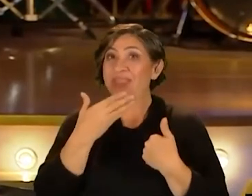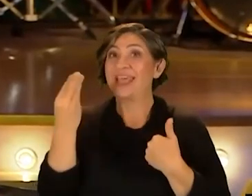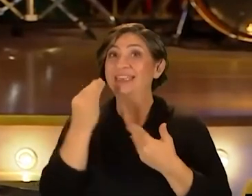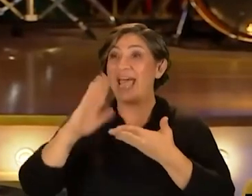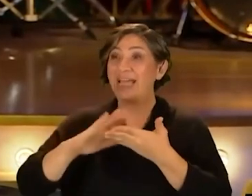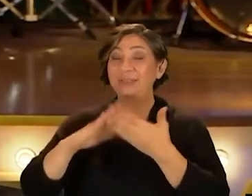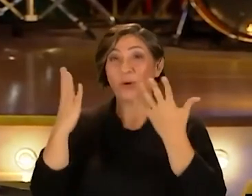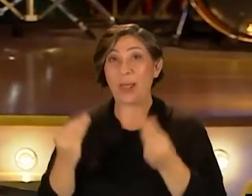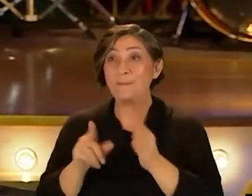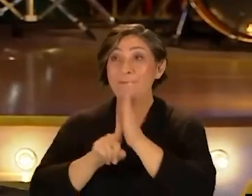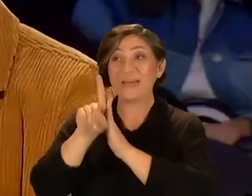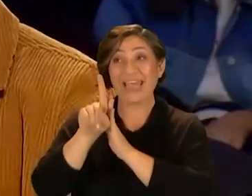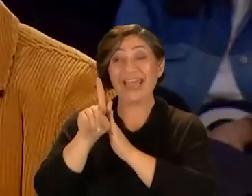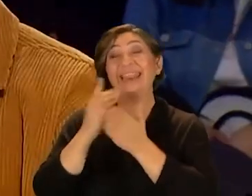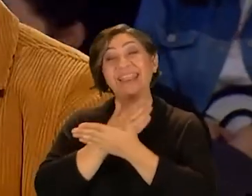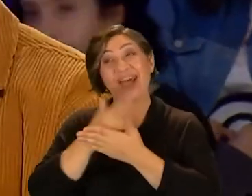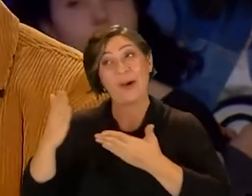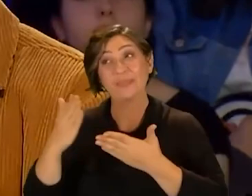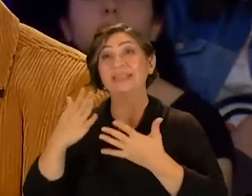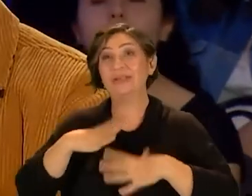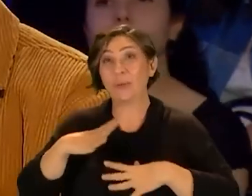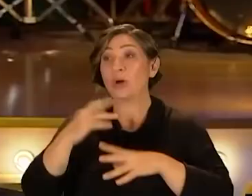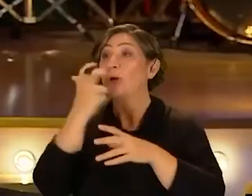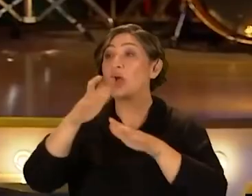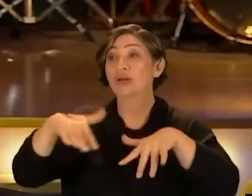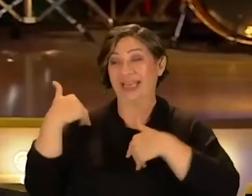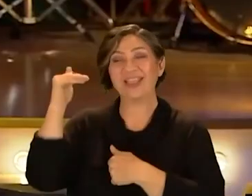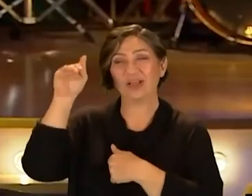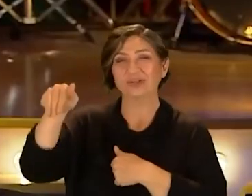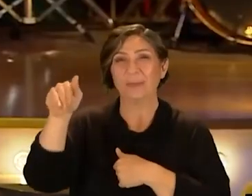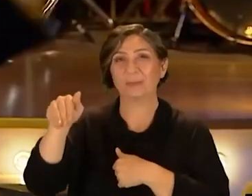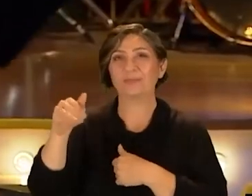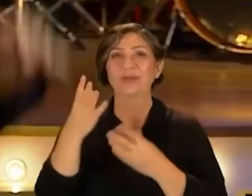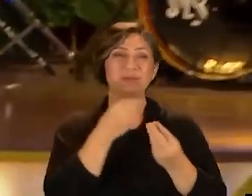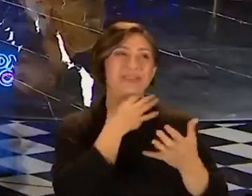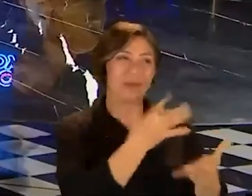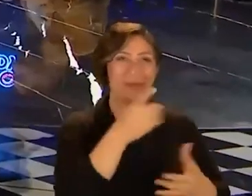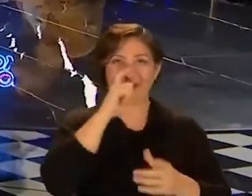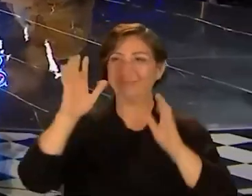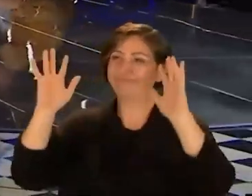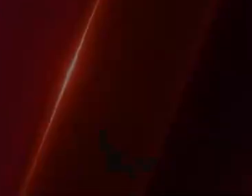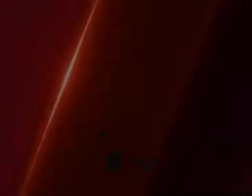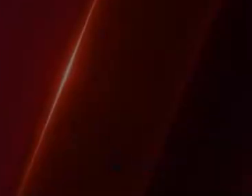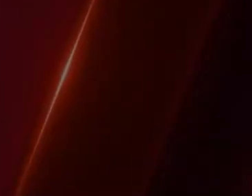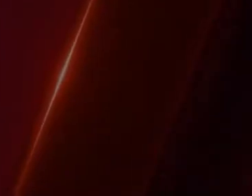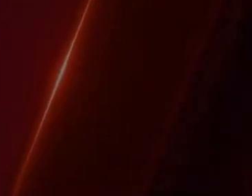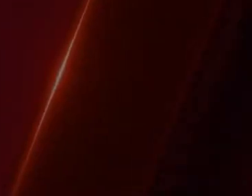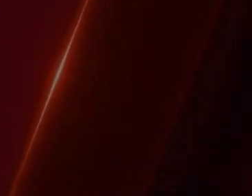genç arkadaşım olarak başarılarını takip edeceğim ve konserine gireceğim çok teşekkür ederim alkışlıyoruz hem de